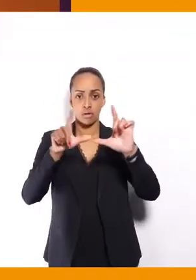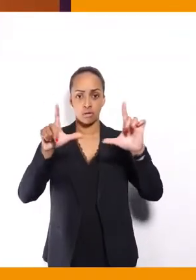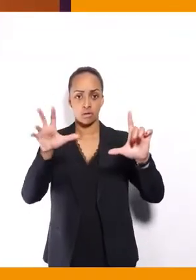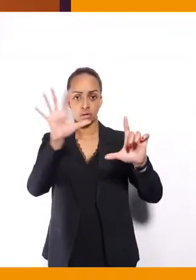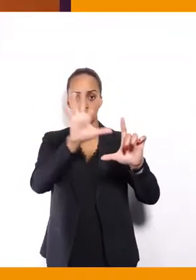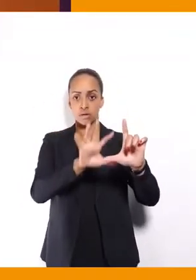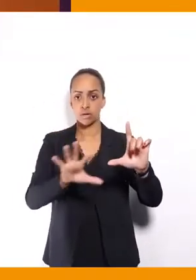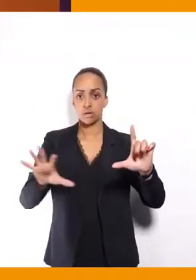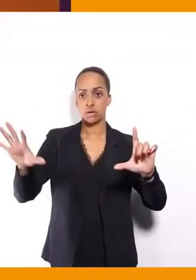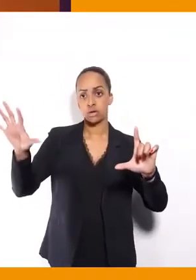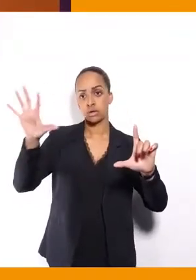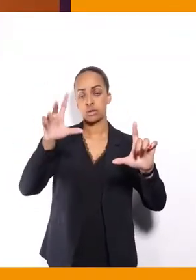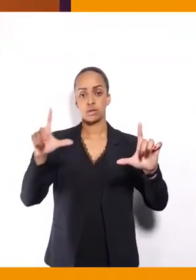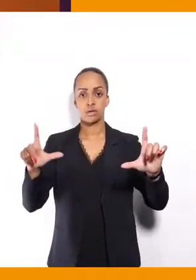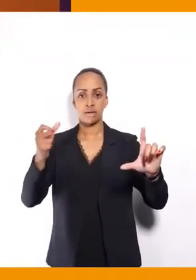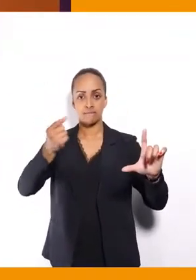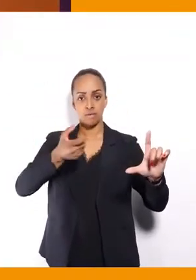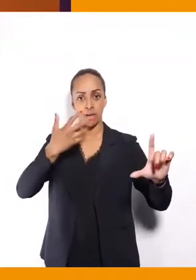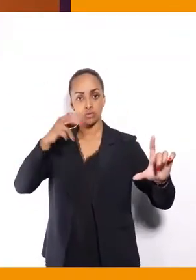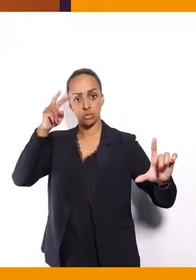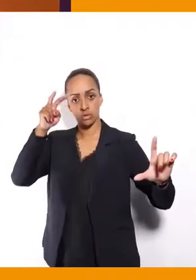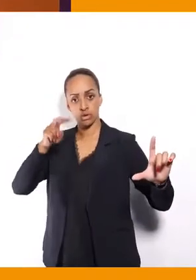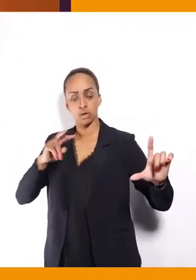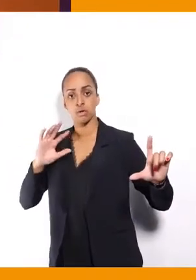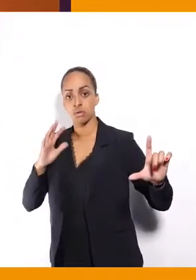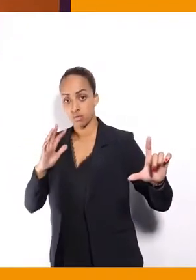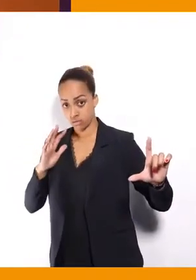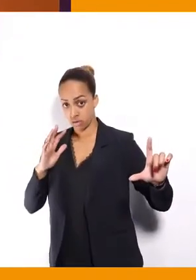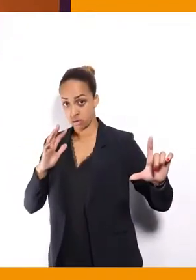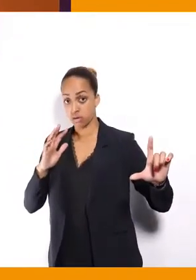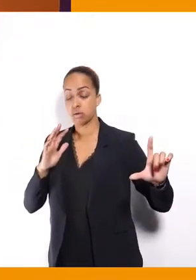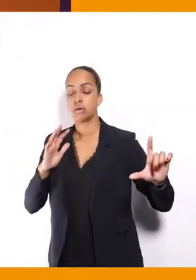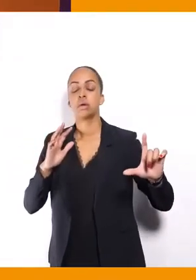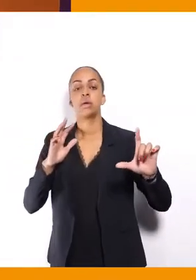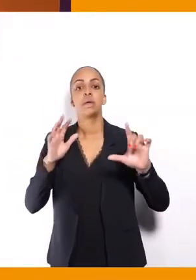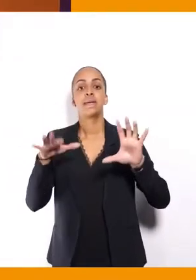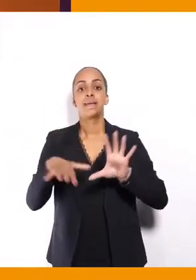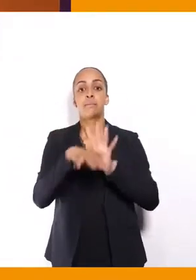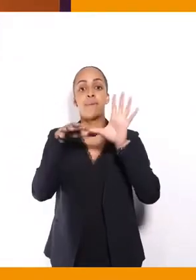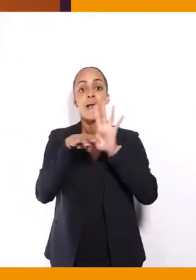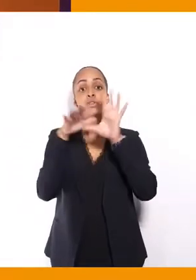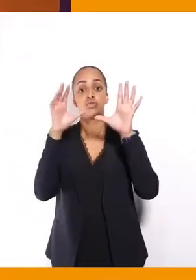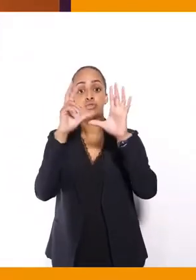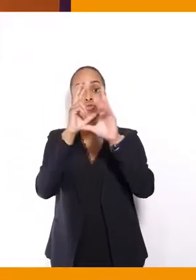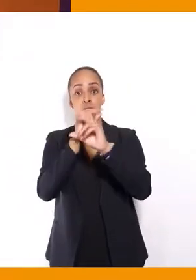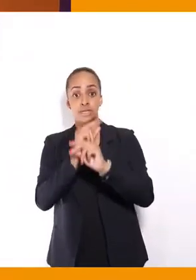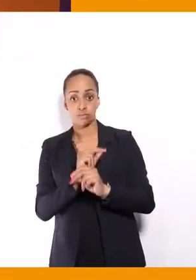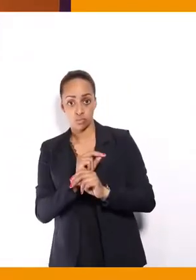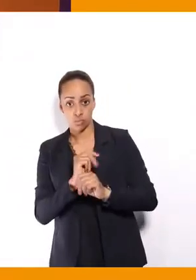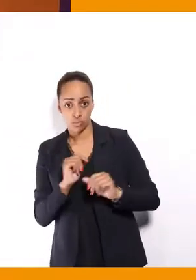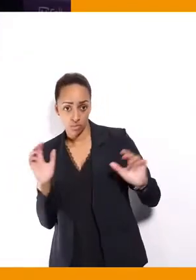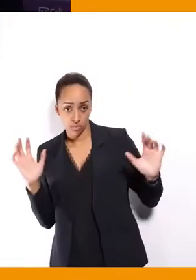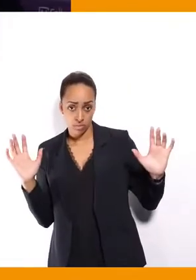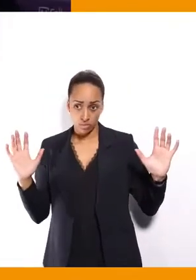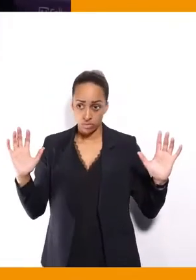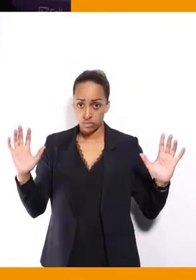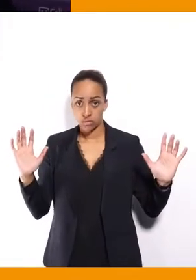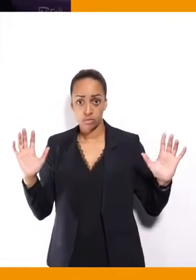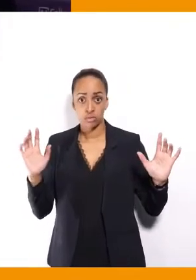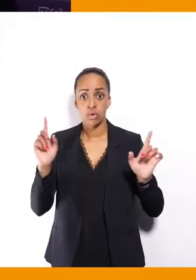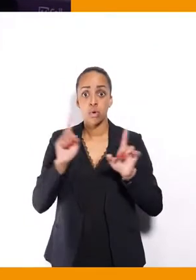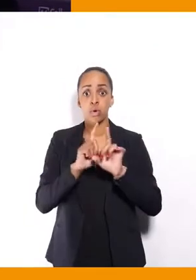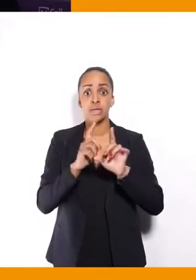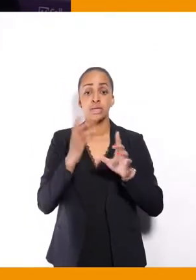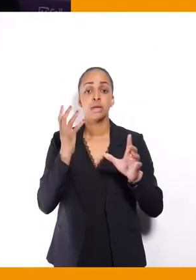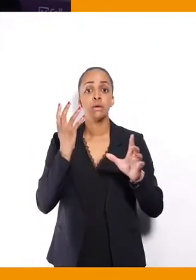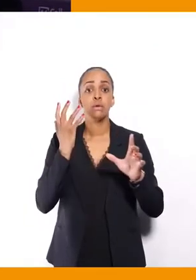qu'il sur le site, c'est bien évidemment la description des images, et c'est enfin la possibilité de modifier les contrastes